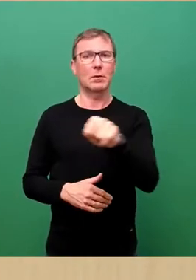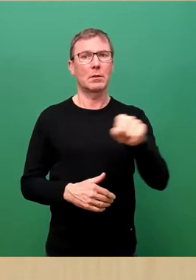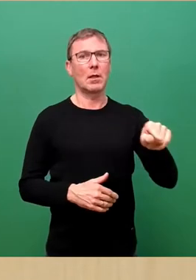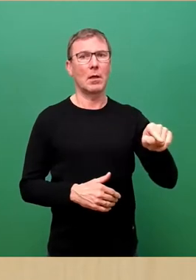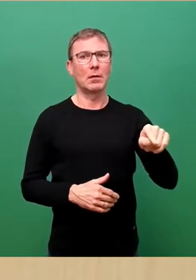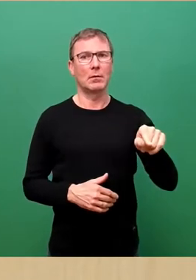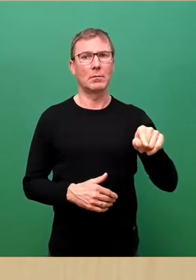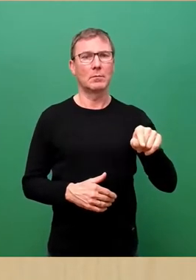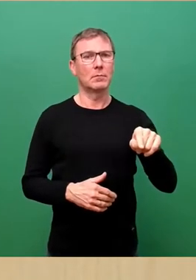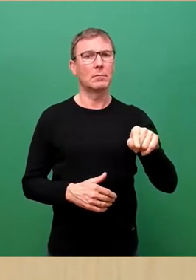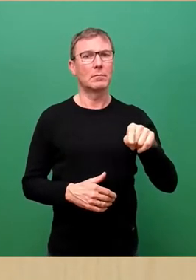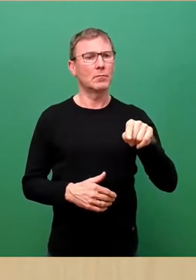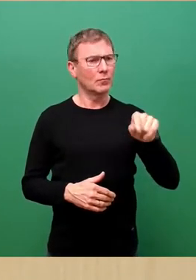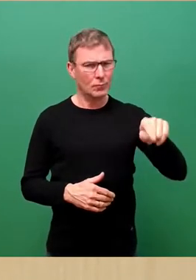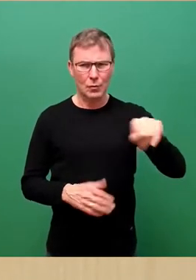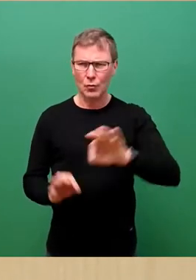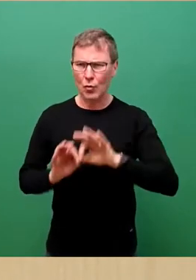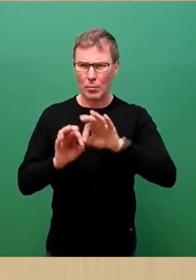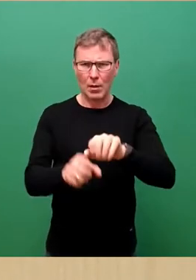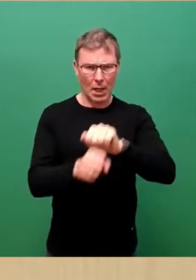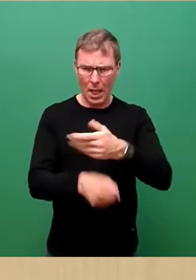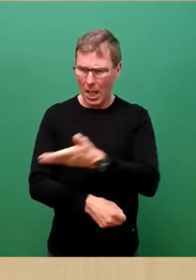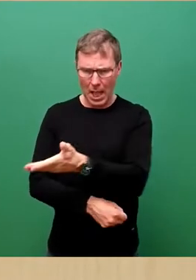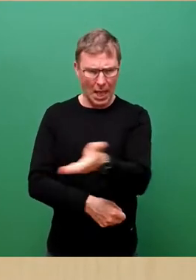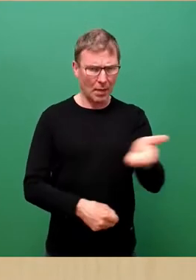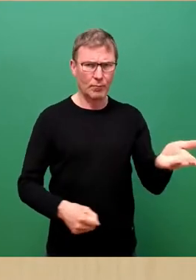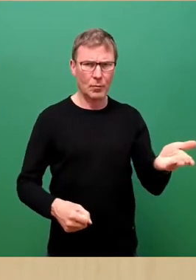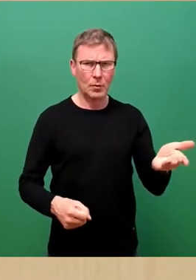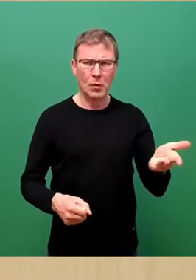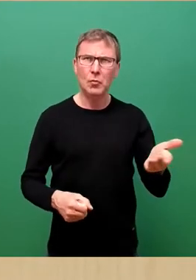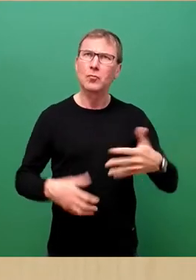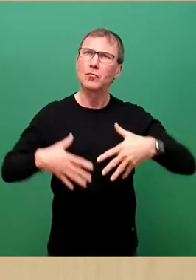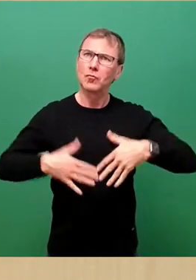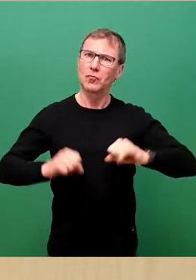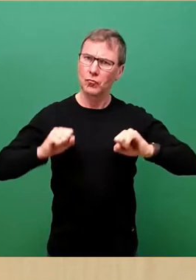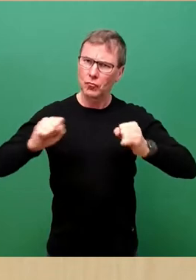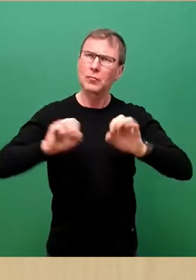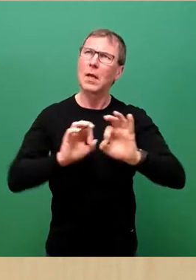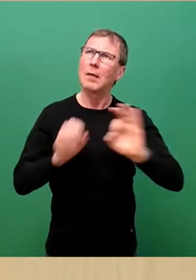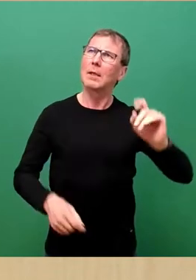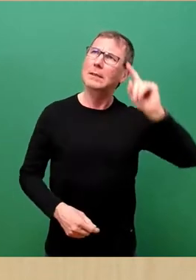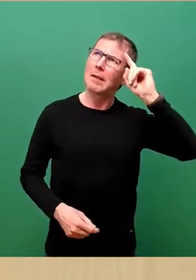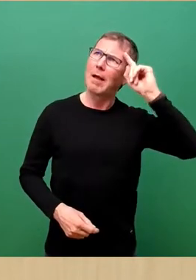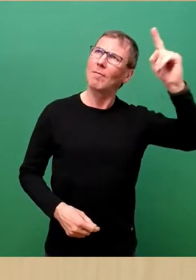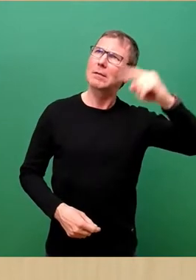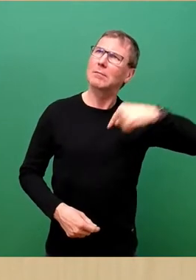füllen das ihnen übertragene Amt nach bestem Wissen und Gewissen aus.